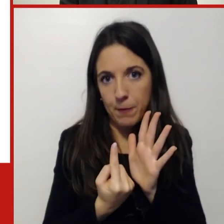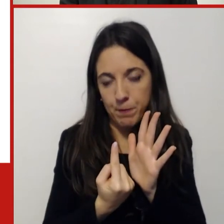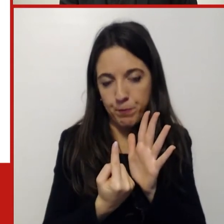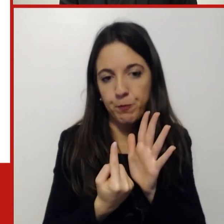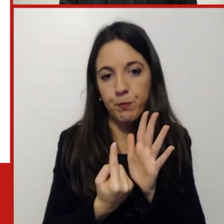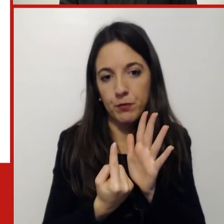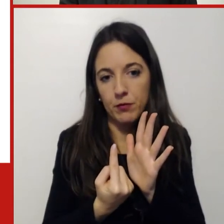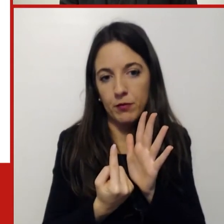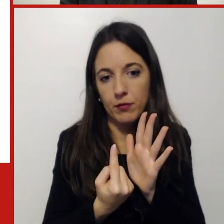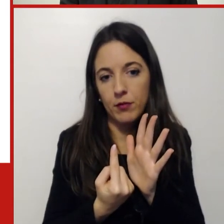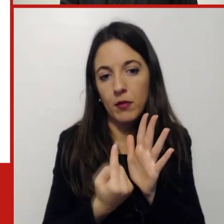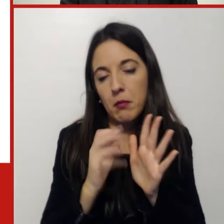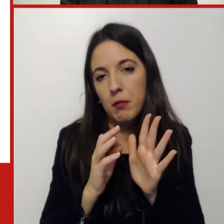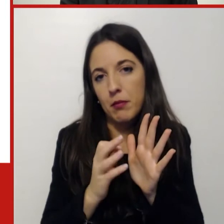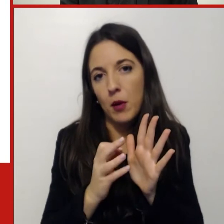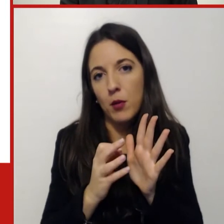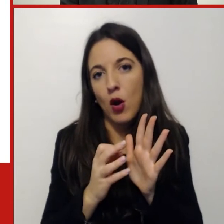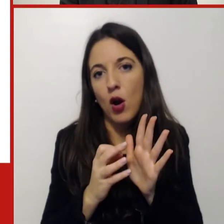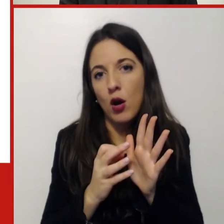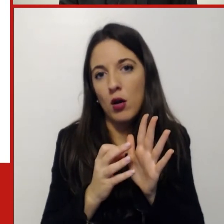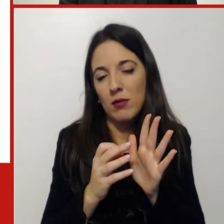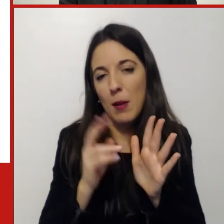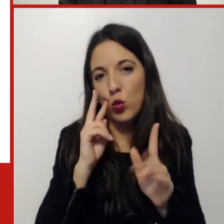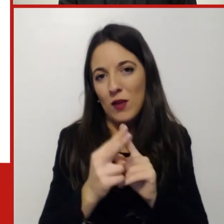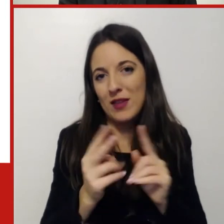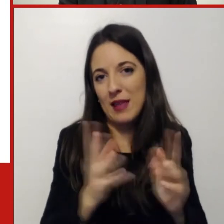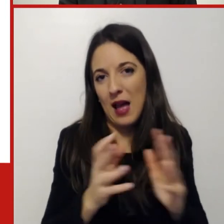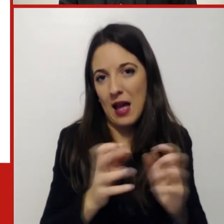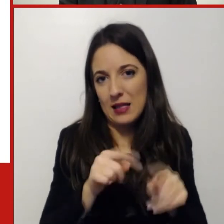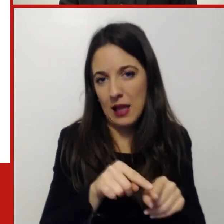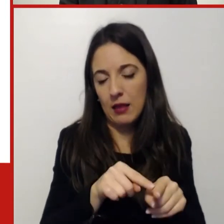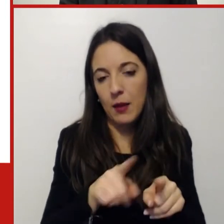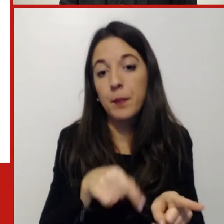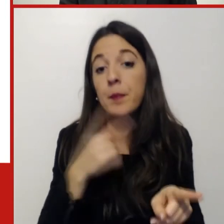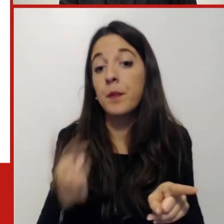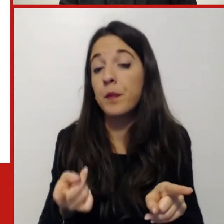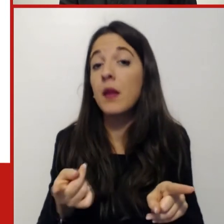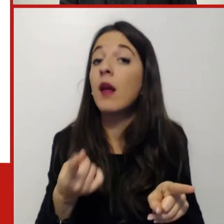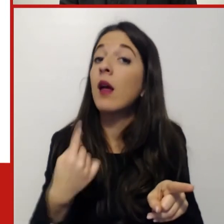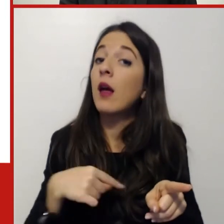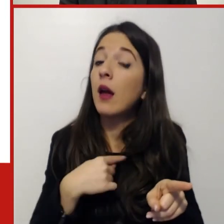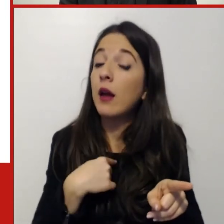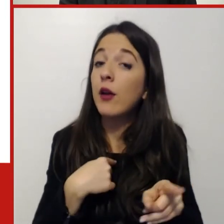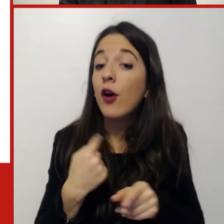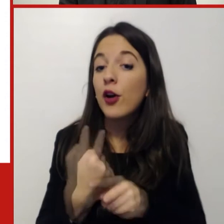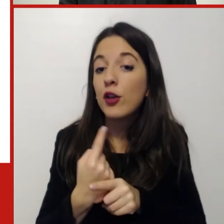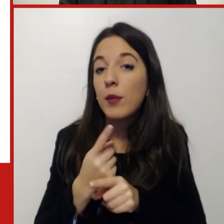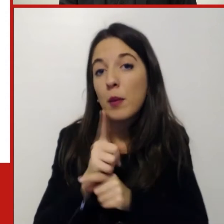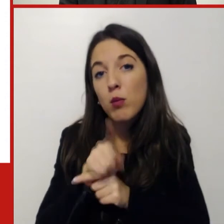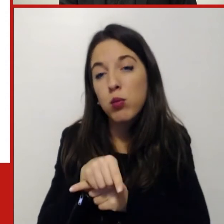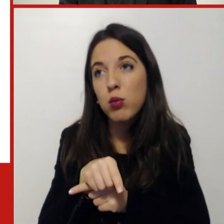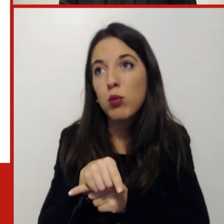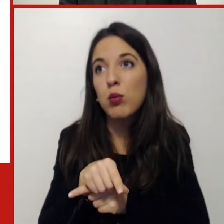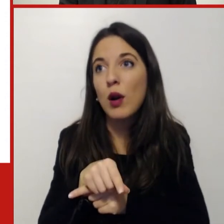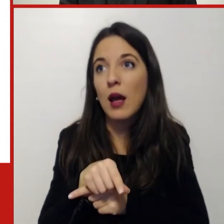a livello più ampio, livello anche di relazioni industriali e dobbiamo accompagnare un fenomeno che può avere grandi impatti